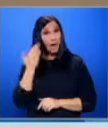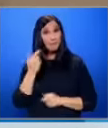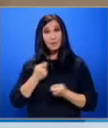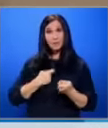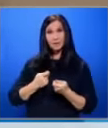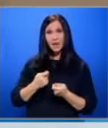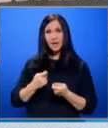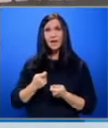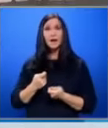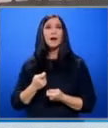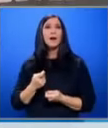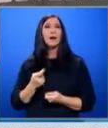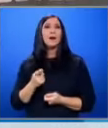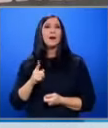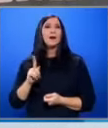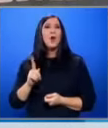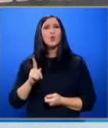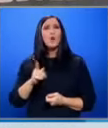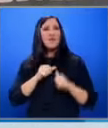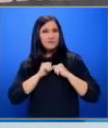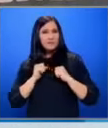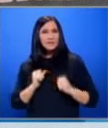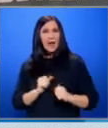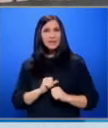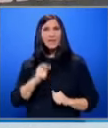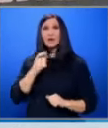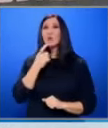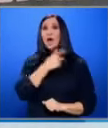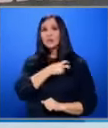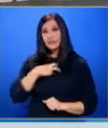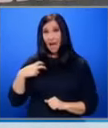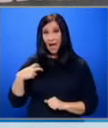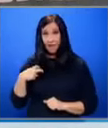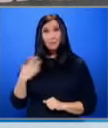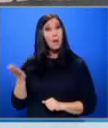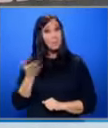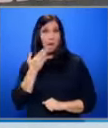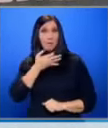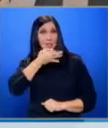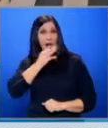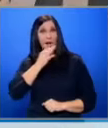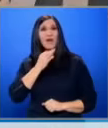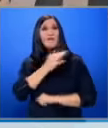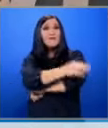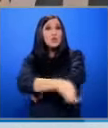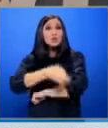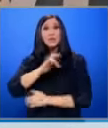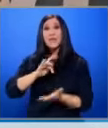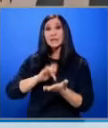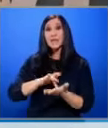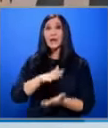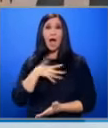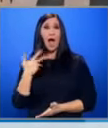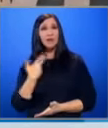пазара Долъц, който се намира в самото сърце на Загреб Бяхме и на кафе в историческия център на